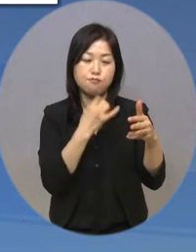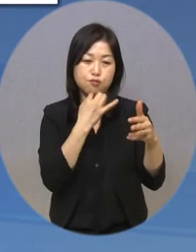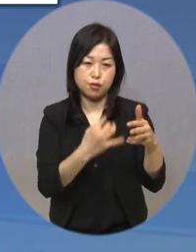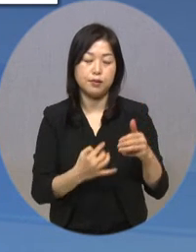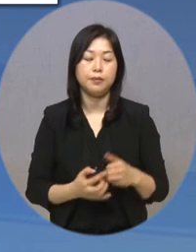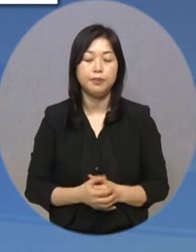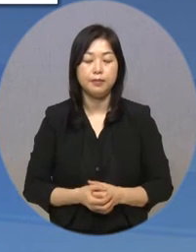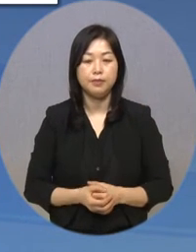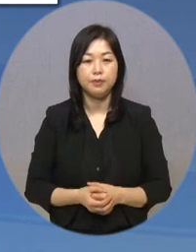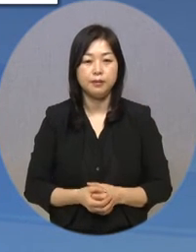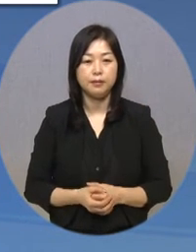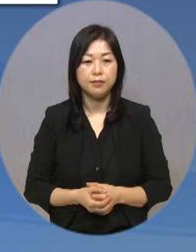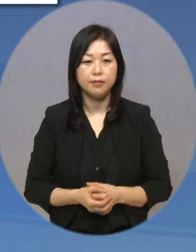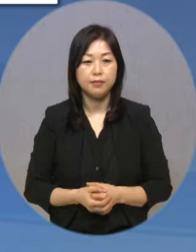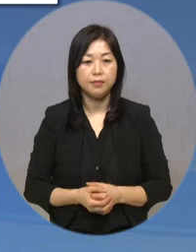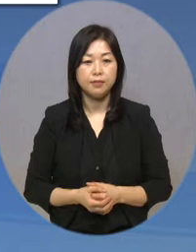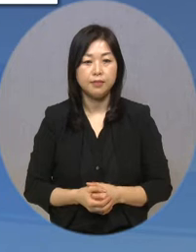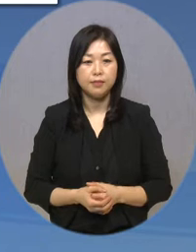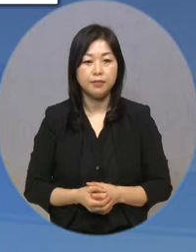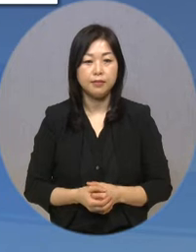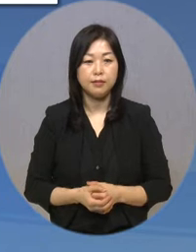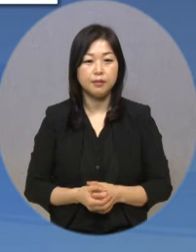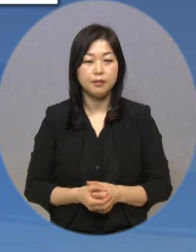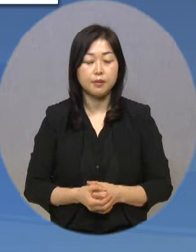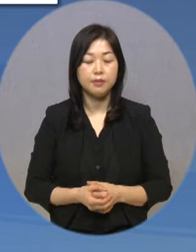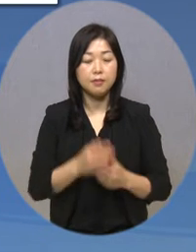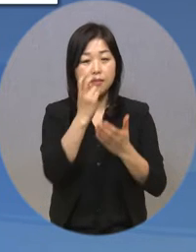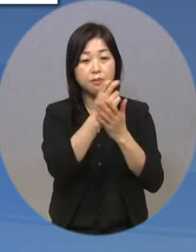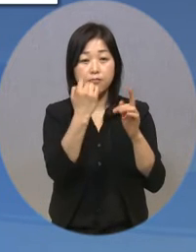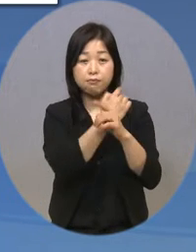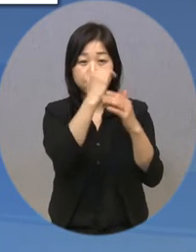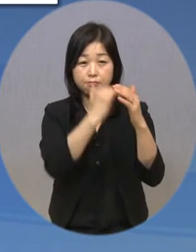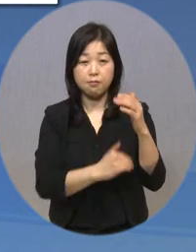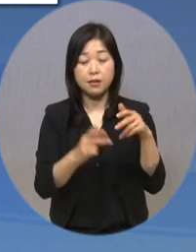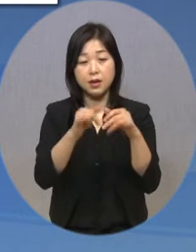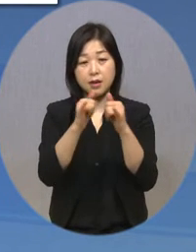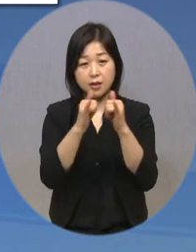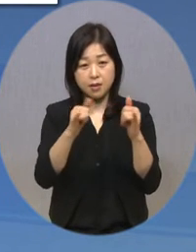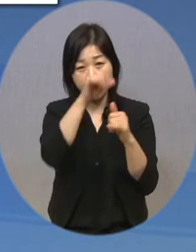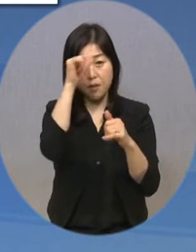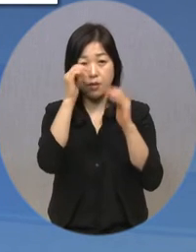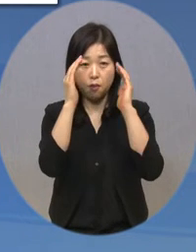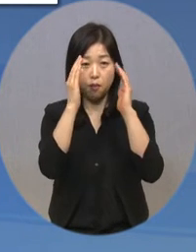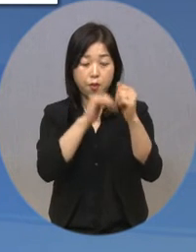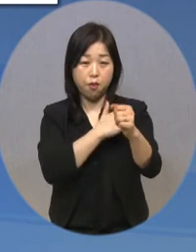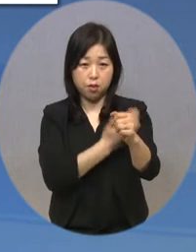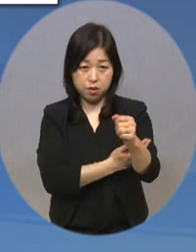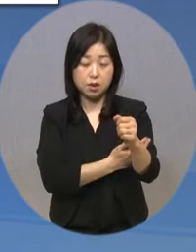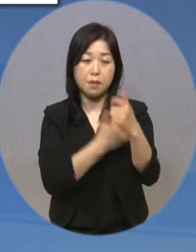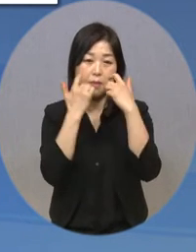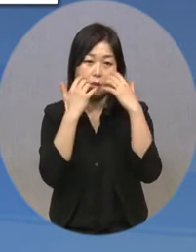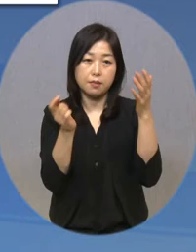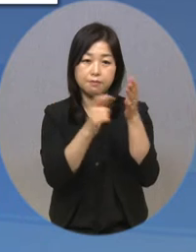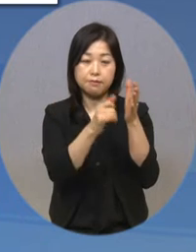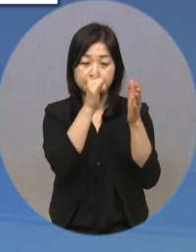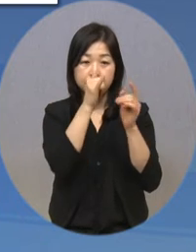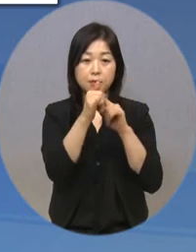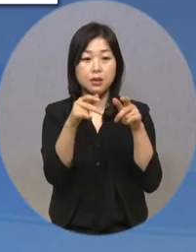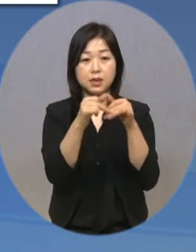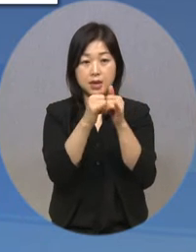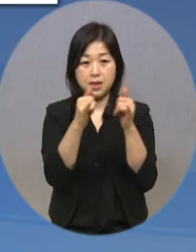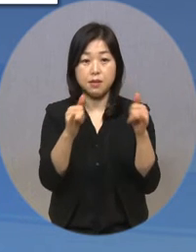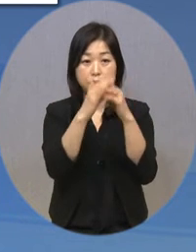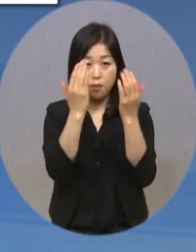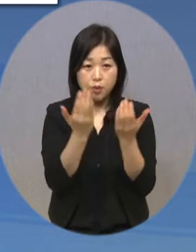그치는 것으로 조사됐습니다. 이에 개정안에서는 장애인의 평생교육 권리를 명확히 규정하고 모든